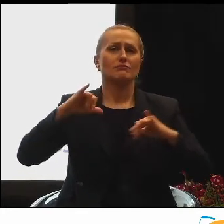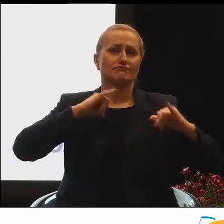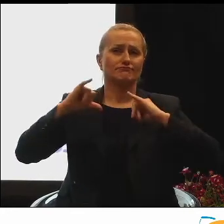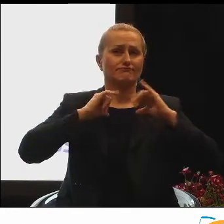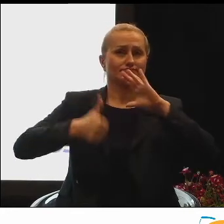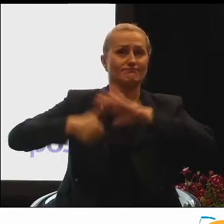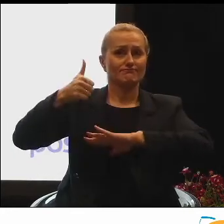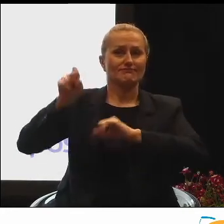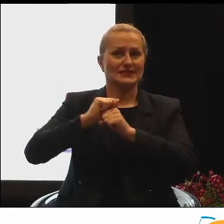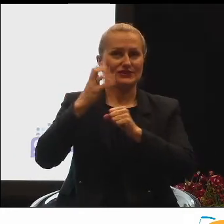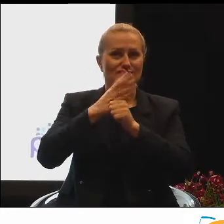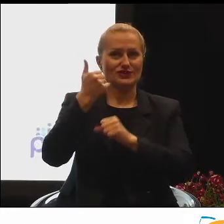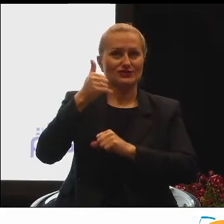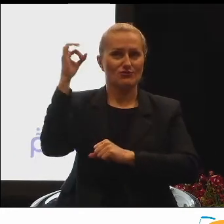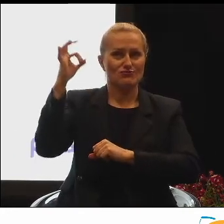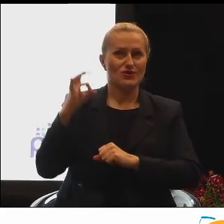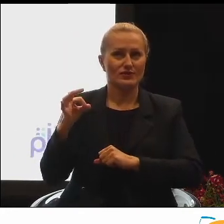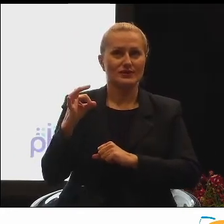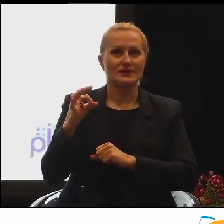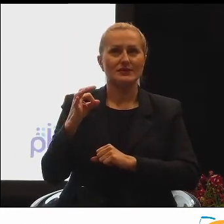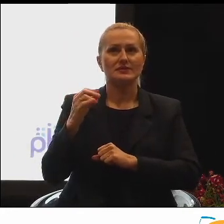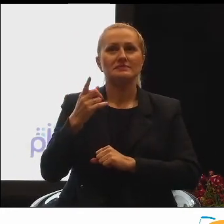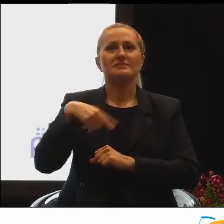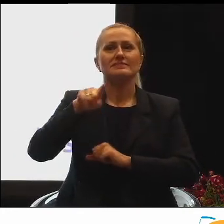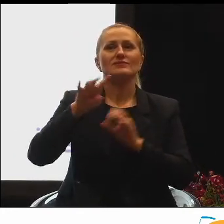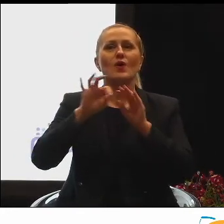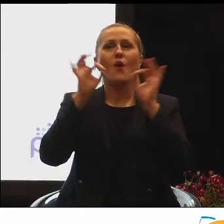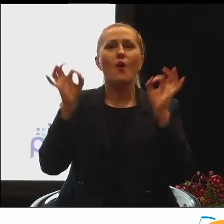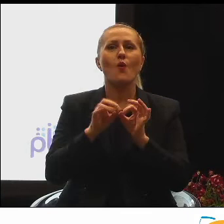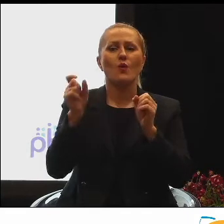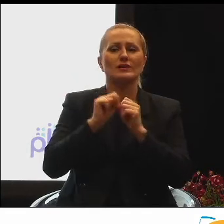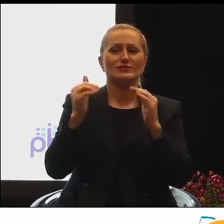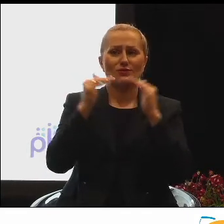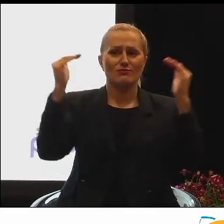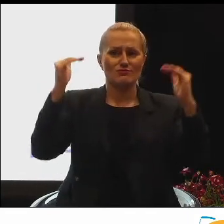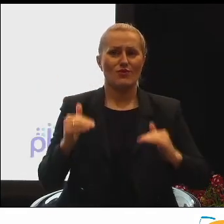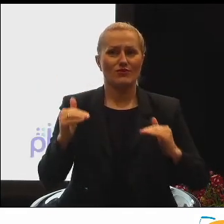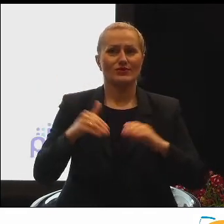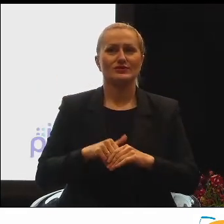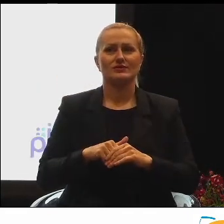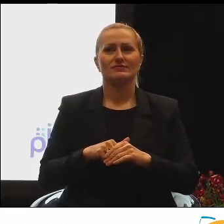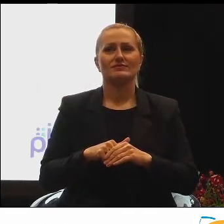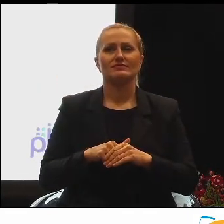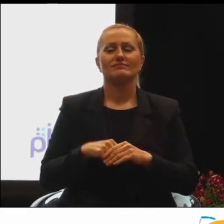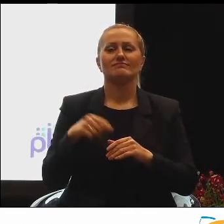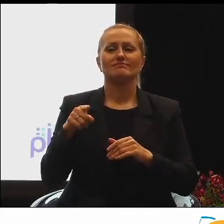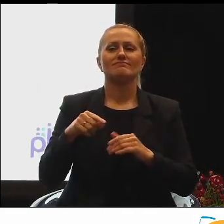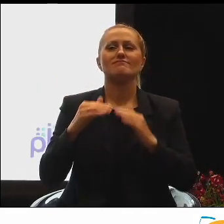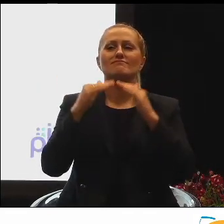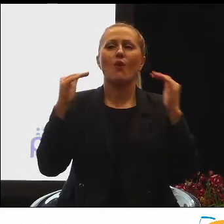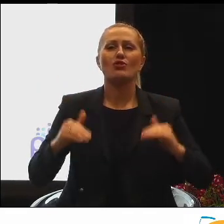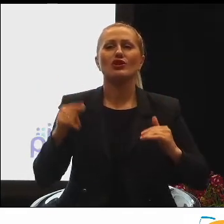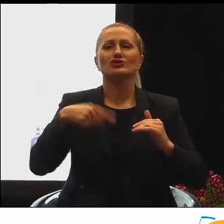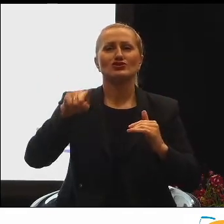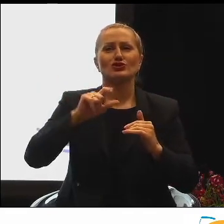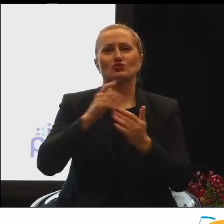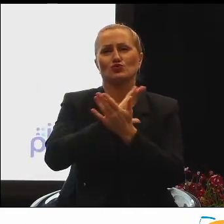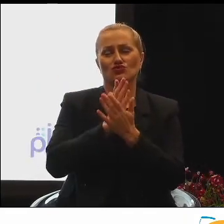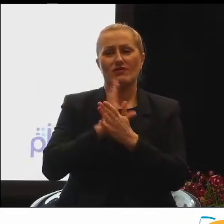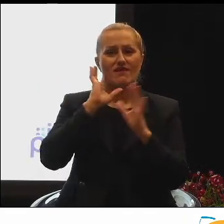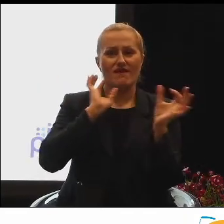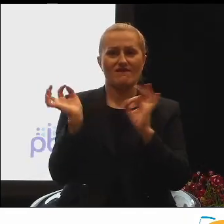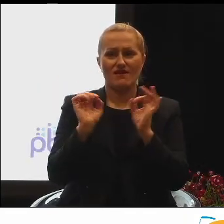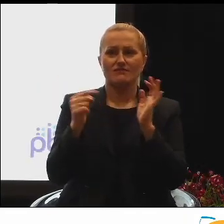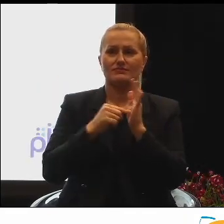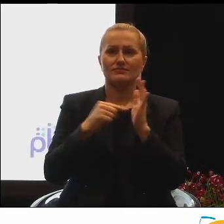menedżerskich, to jest 41%. To jest w sumie poniżej wobec średnich statystycznych danych.